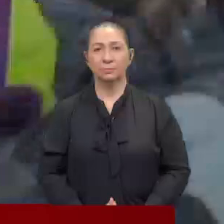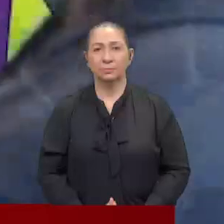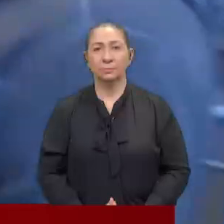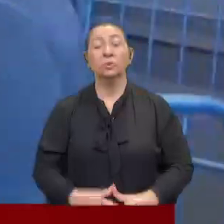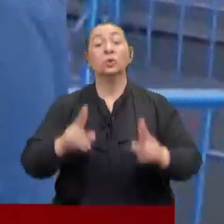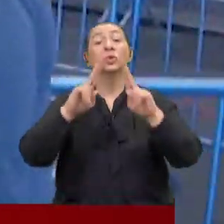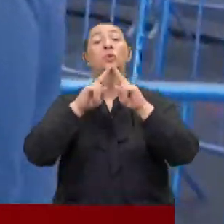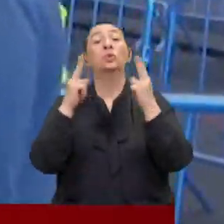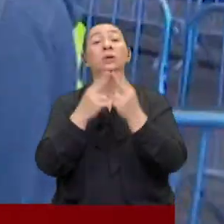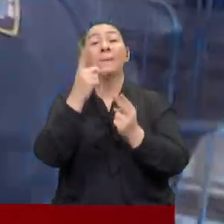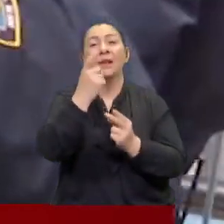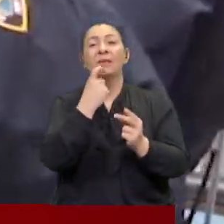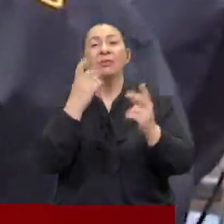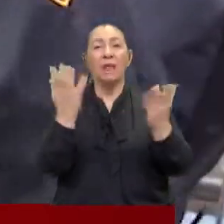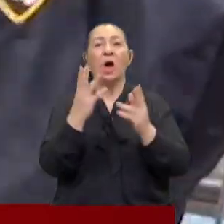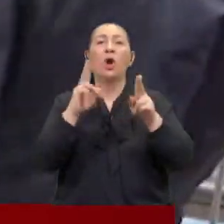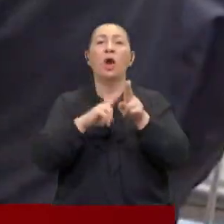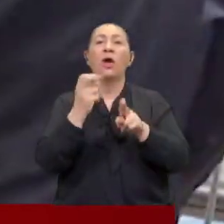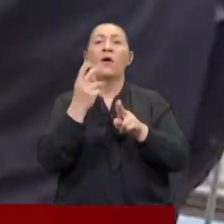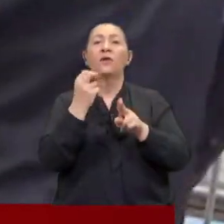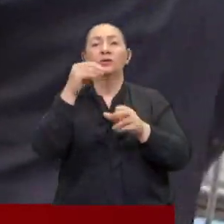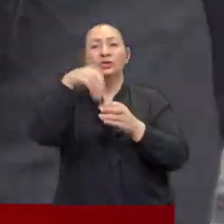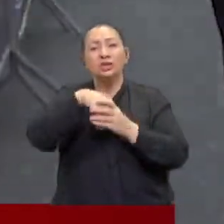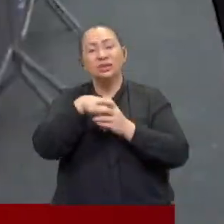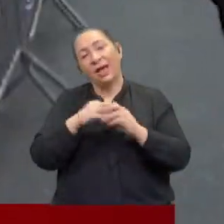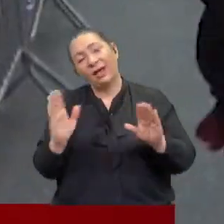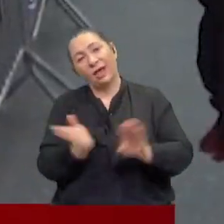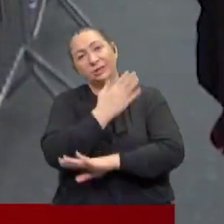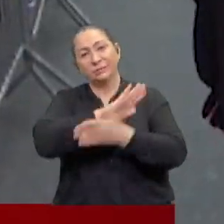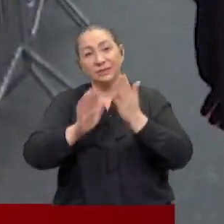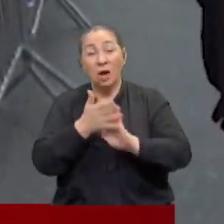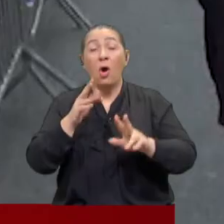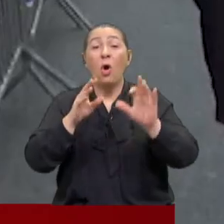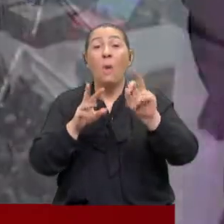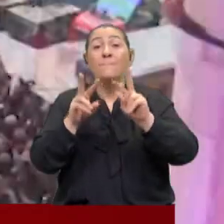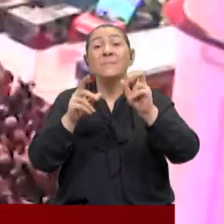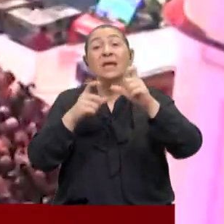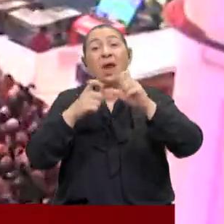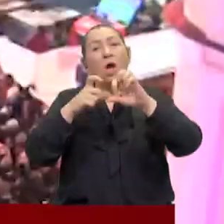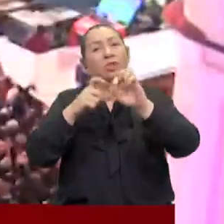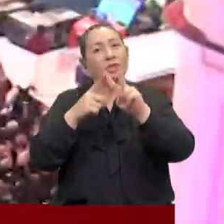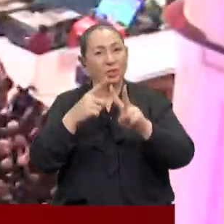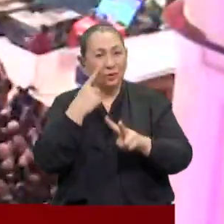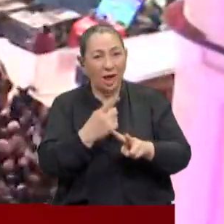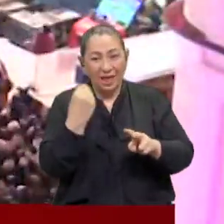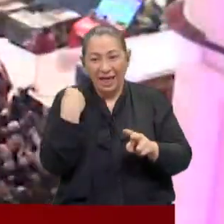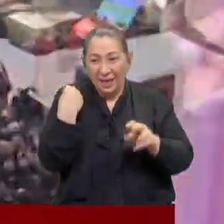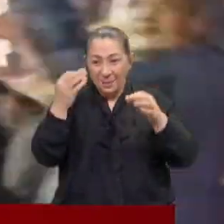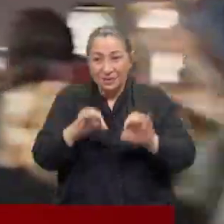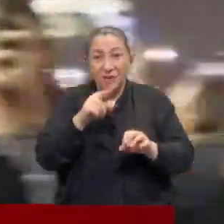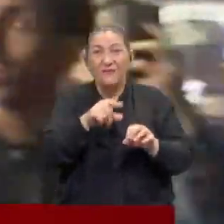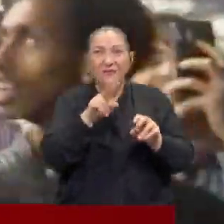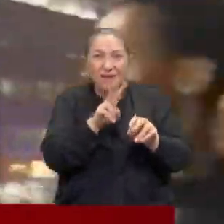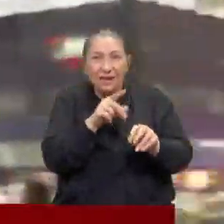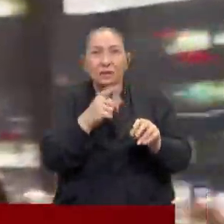Dünya bir yılı daha koronavirüs salgını pençesinde geçirdi. Omikron varyantının neden olduğu yeni dalgayla yılın son